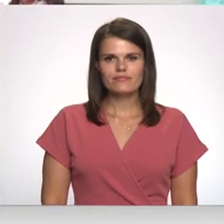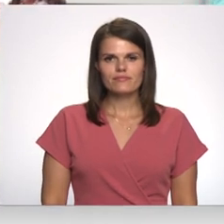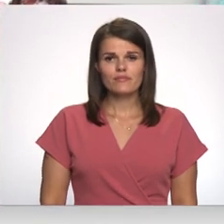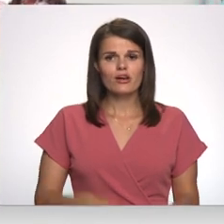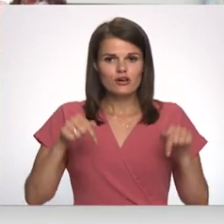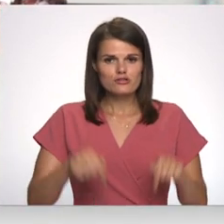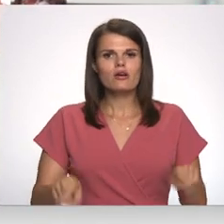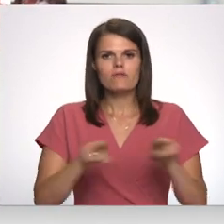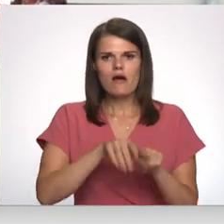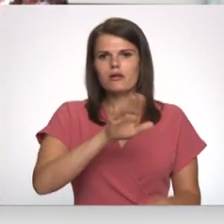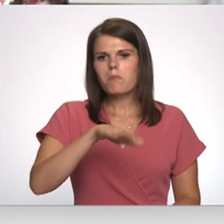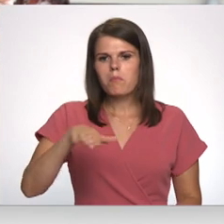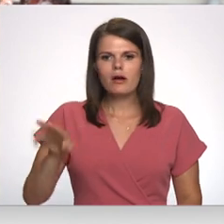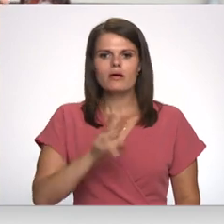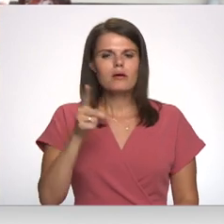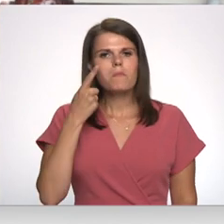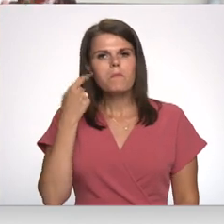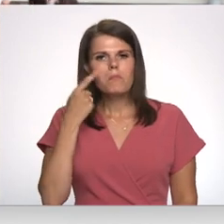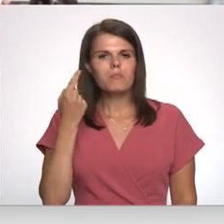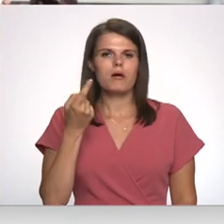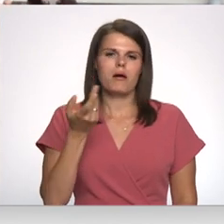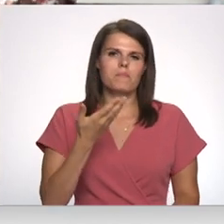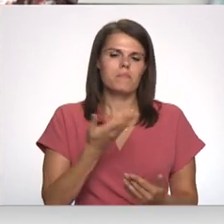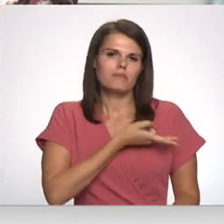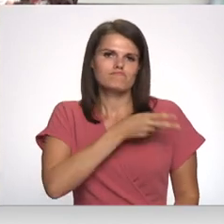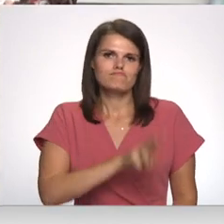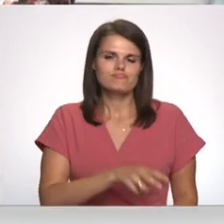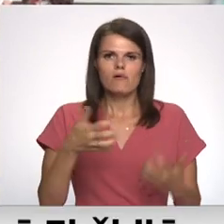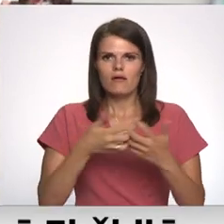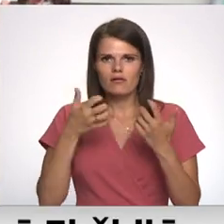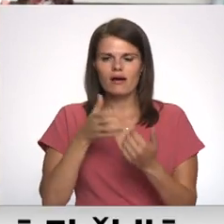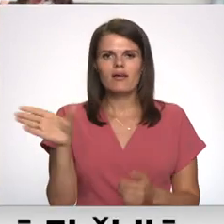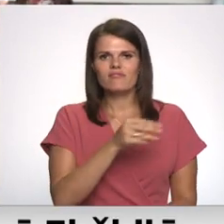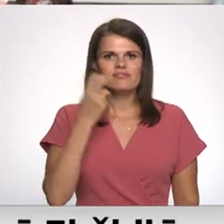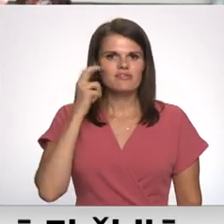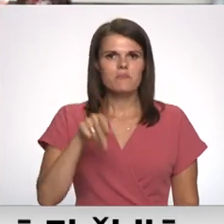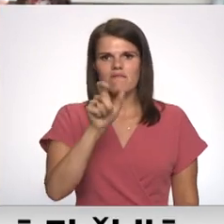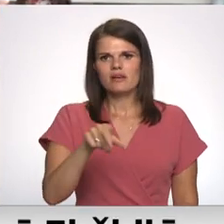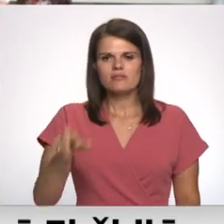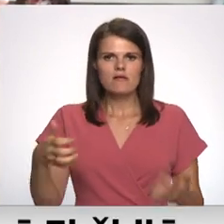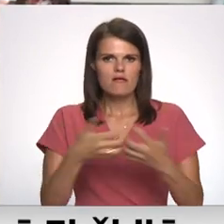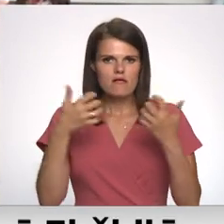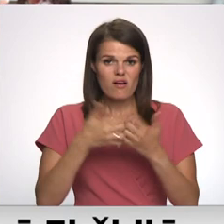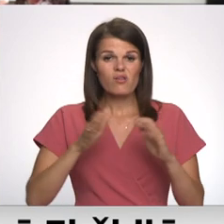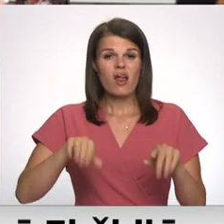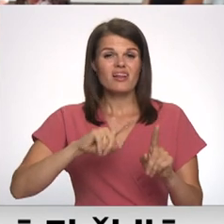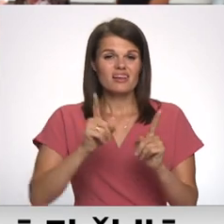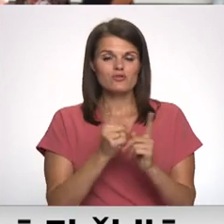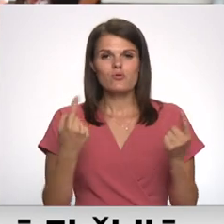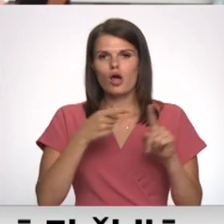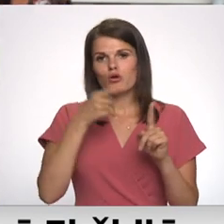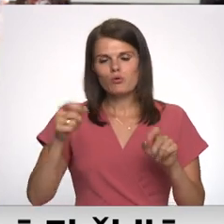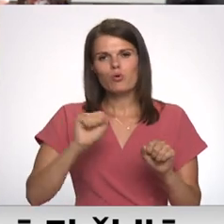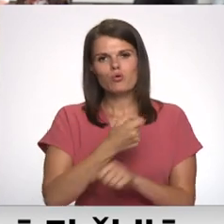Šeit ir arī bērni, kuriem tēvi ir gājuši bojā karā. Un viņiem visiem vecāki šobrīd karo. Lai arī īsu laika posmu